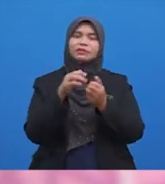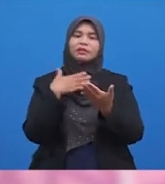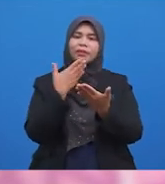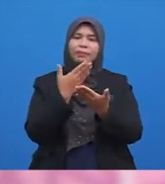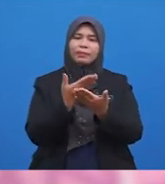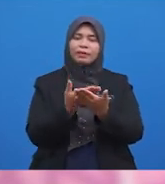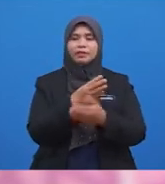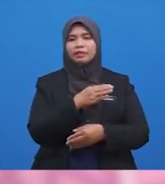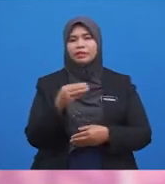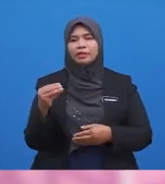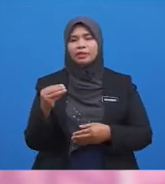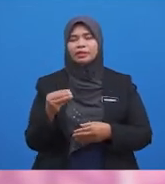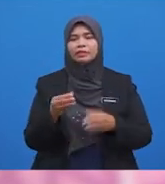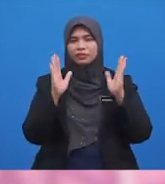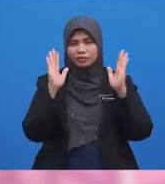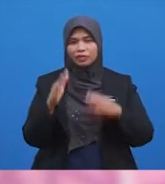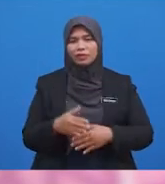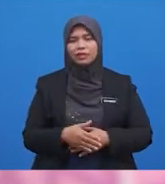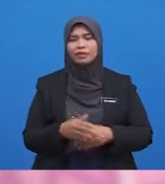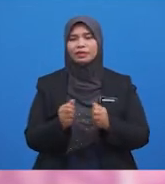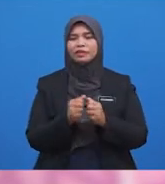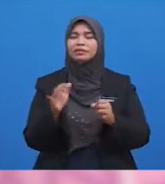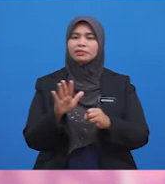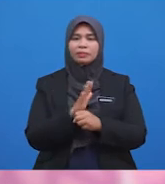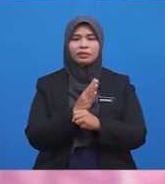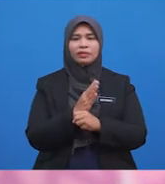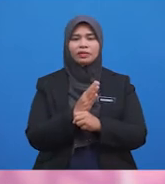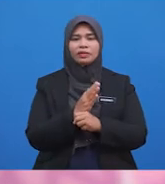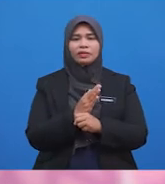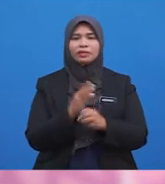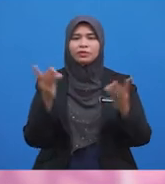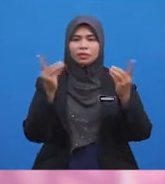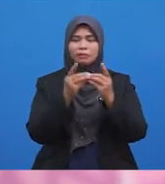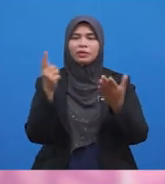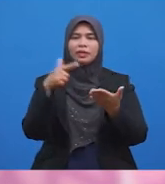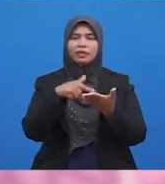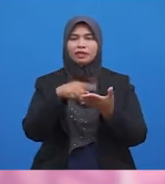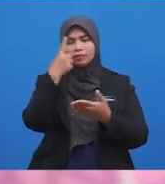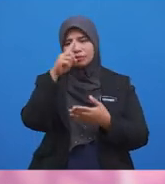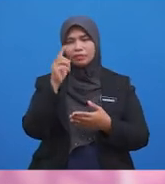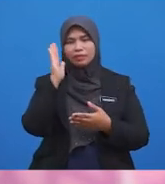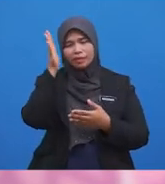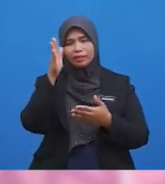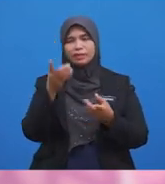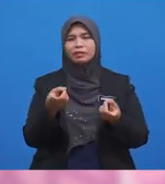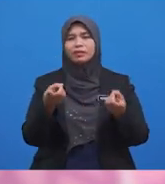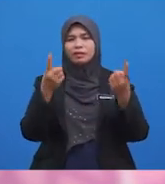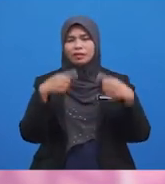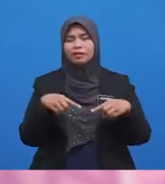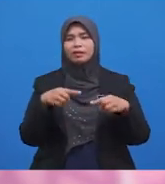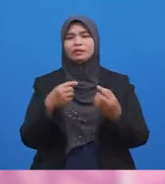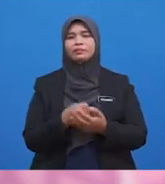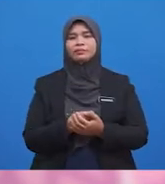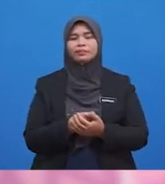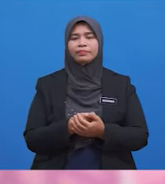Sempurna Dan Solat Dengan Sempurna Jumpa Lagi Untuk Sesi Pembelajaran